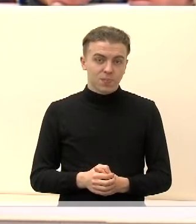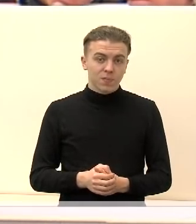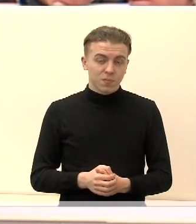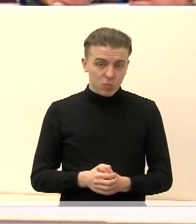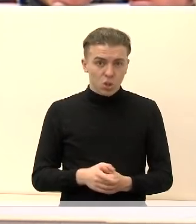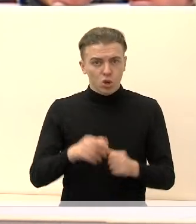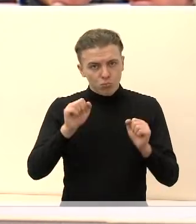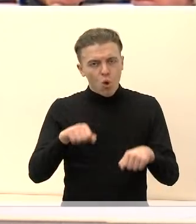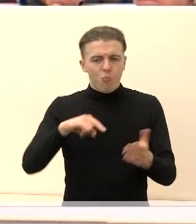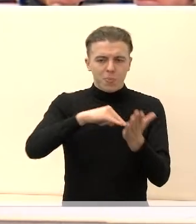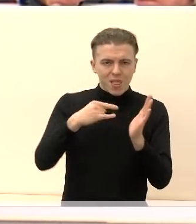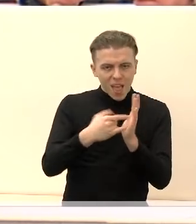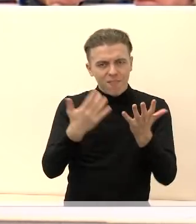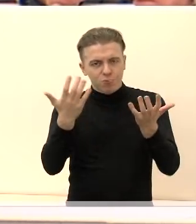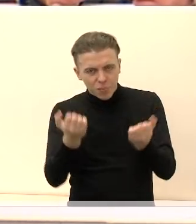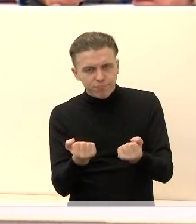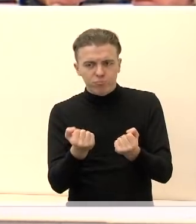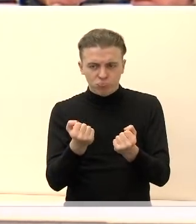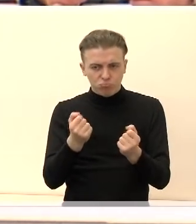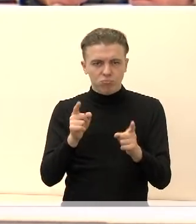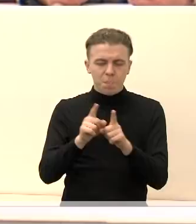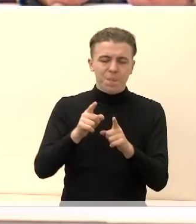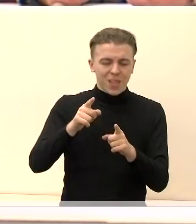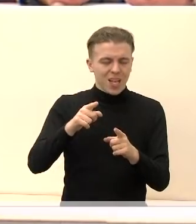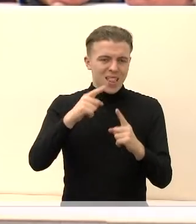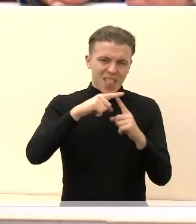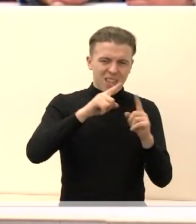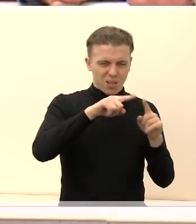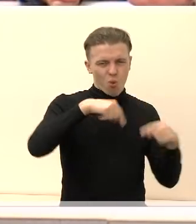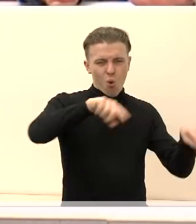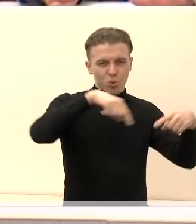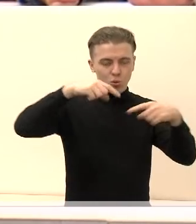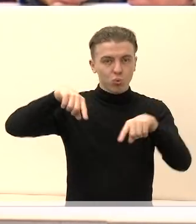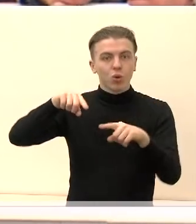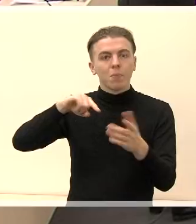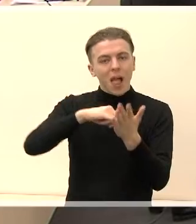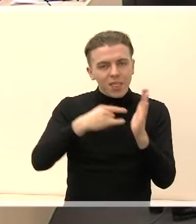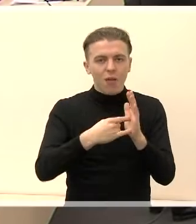priimti planavimo, teritorijų planavimo sprendimus.